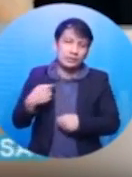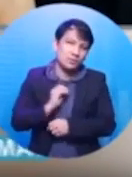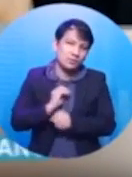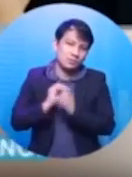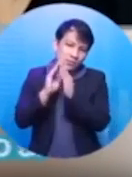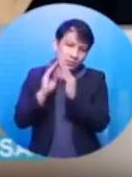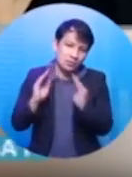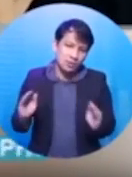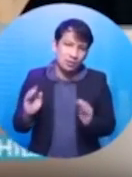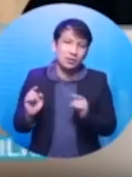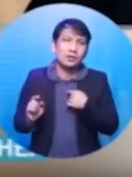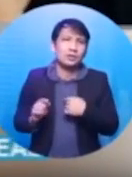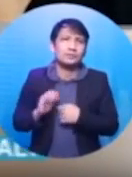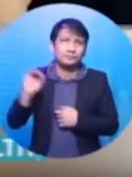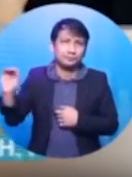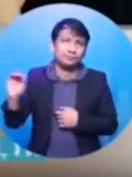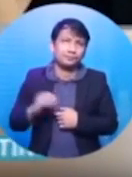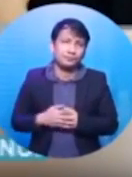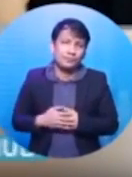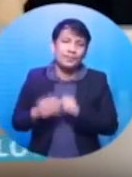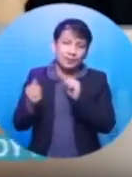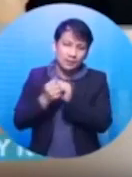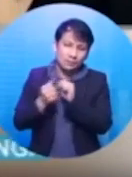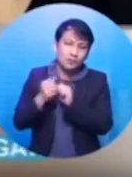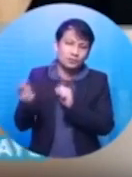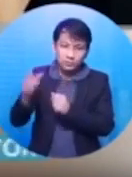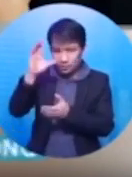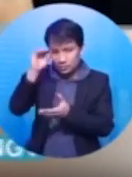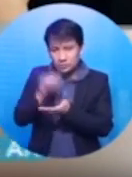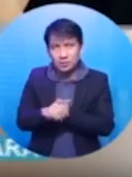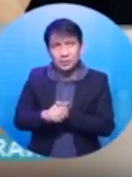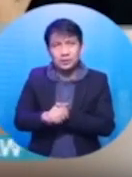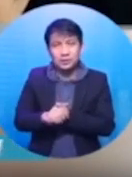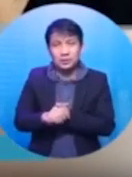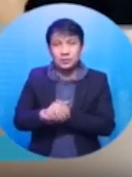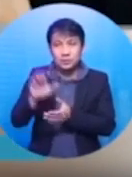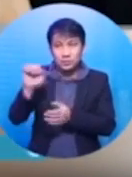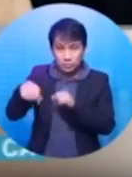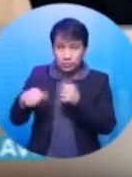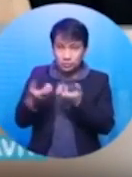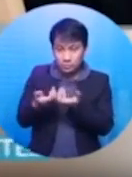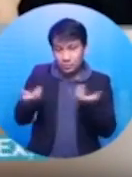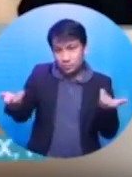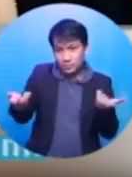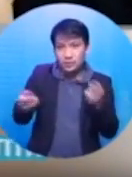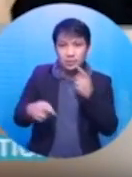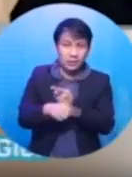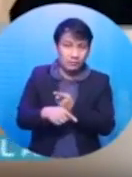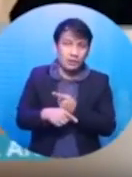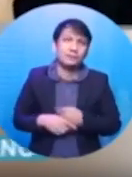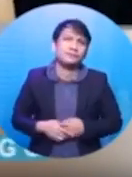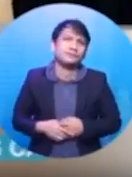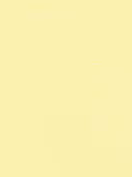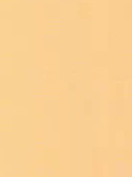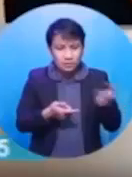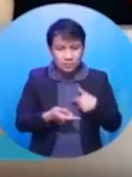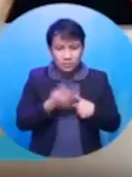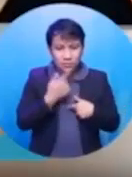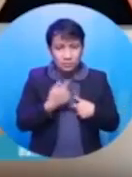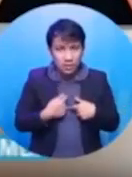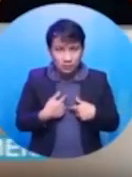Kami po. Ang pera po nung pinakasama. Ah, Sige. hindi na kayo magkasama. Nakabukod na kayo. Oo po.